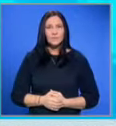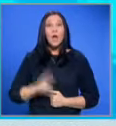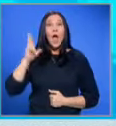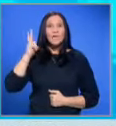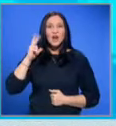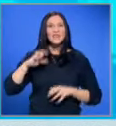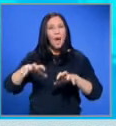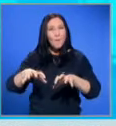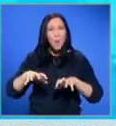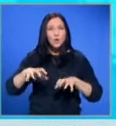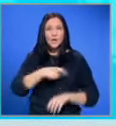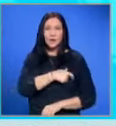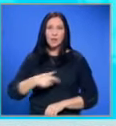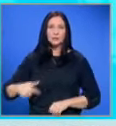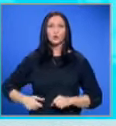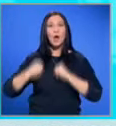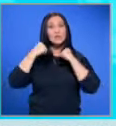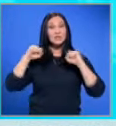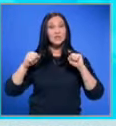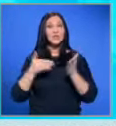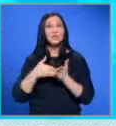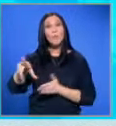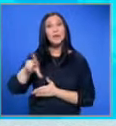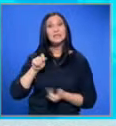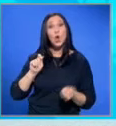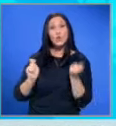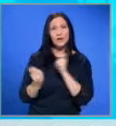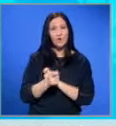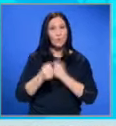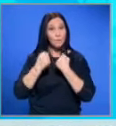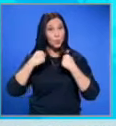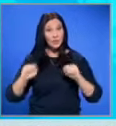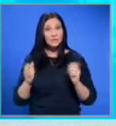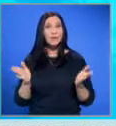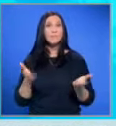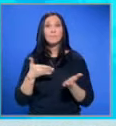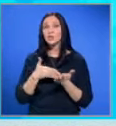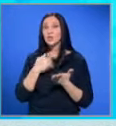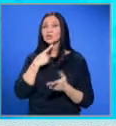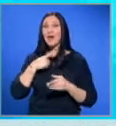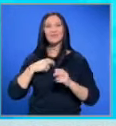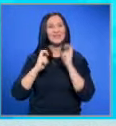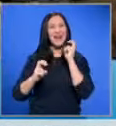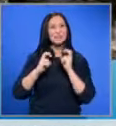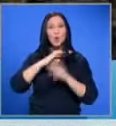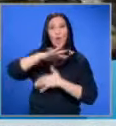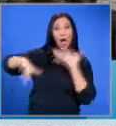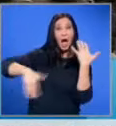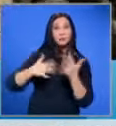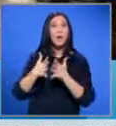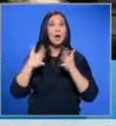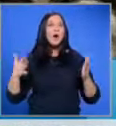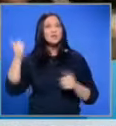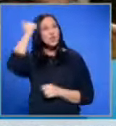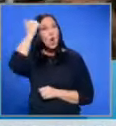Франция е блокирана от национална стачка срещу пенсионната реформа. Протестът предизвика транспортен хаос. Повечето